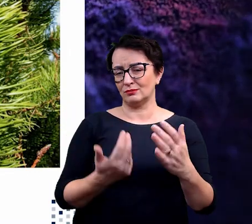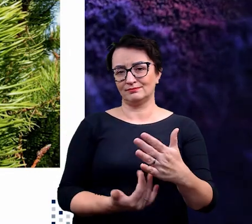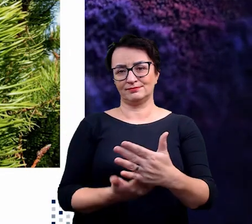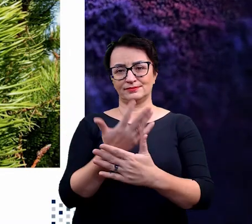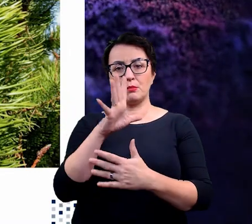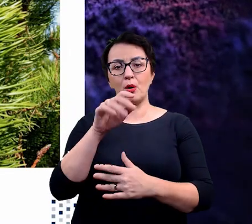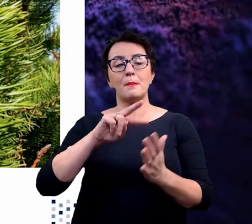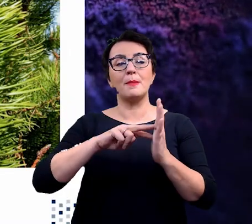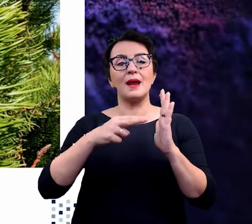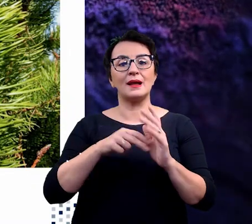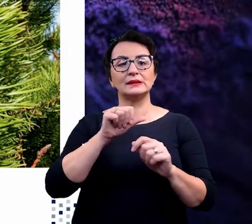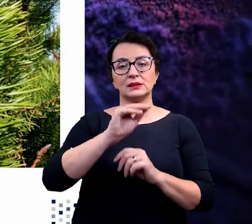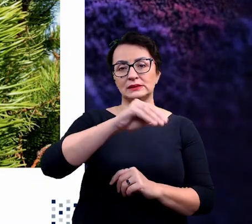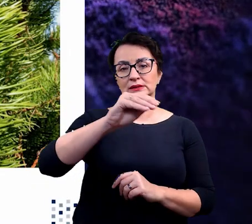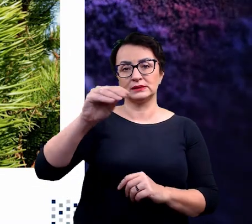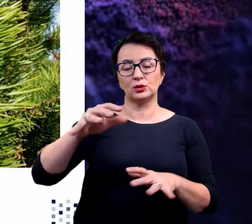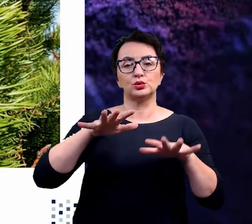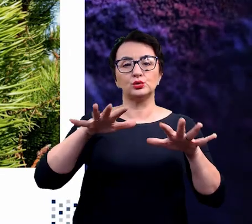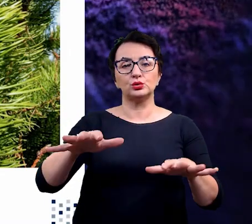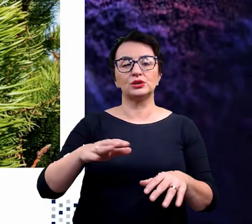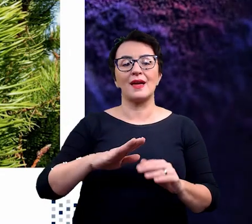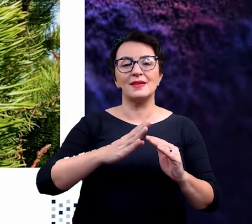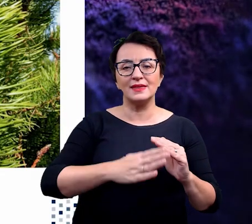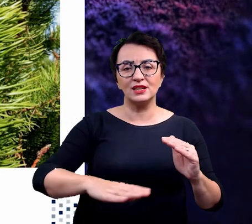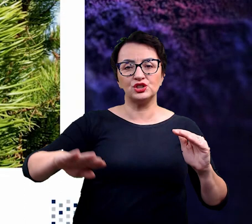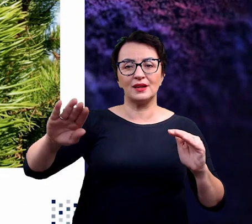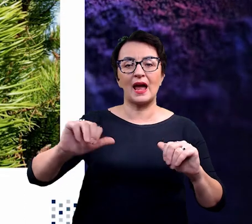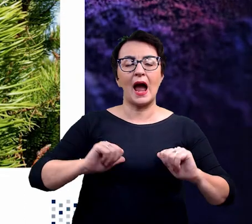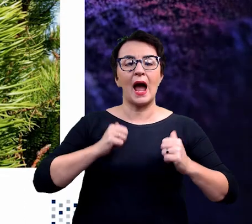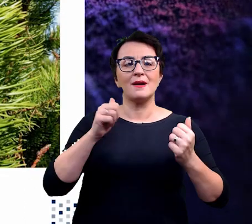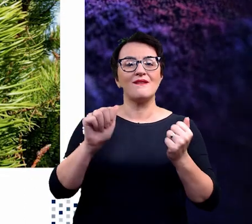planuje się obsadzenie nim znaczącej powierzchni islandzkich nizin w celu walki z ociepleniem klimatu.